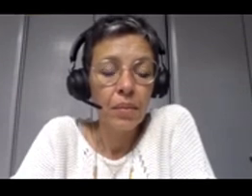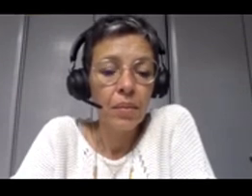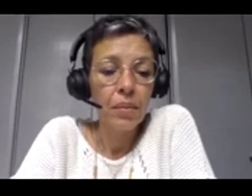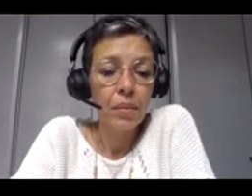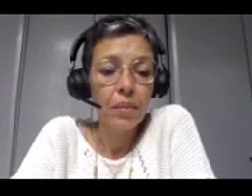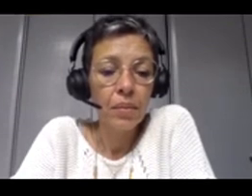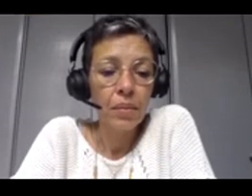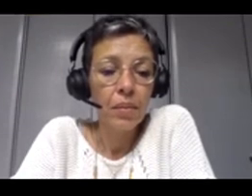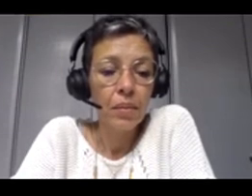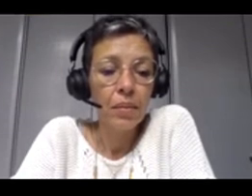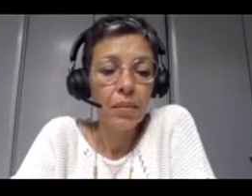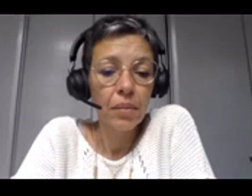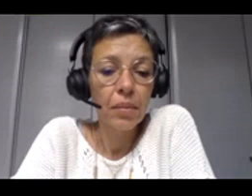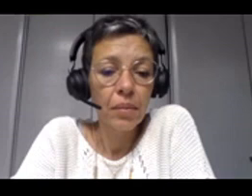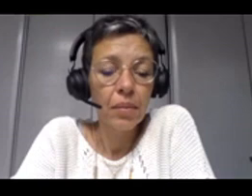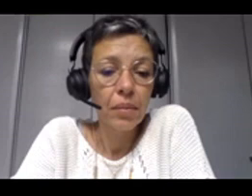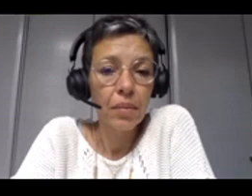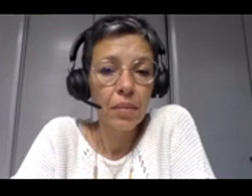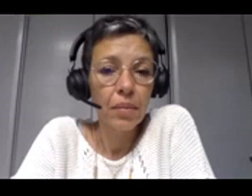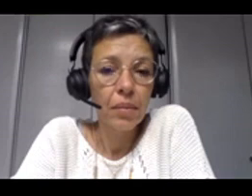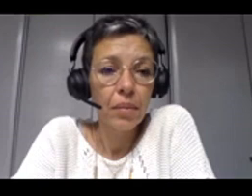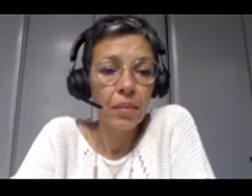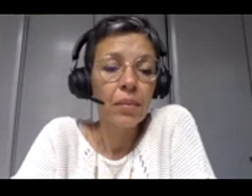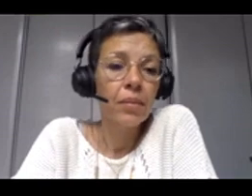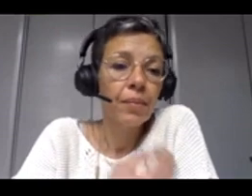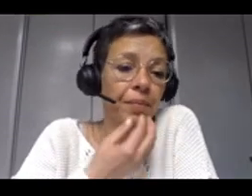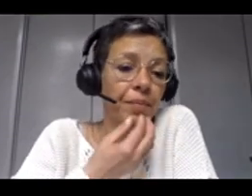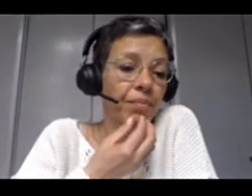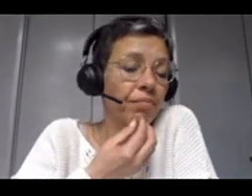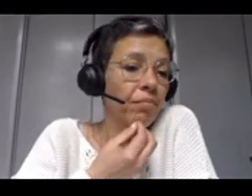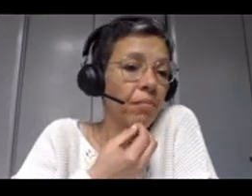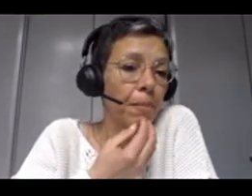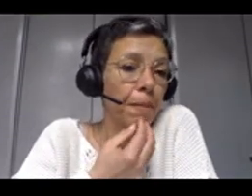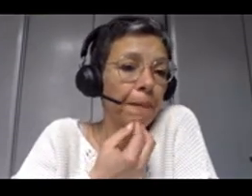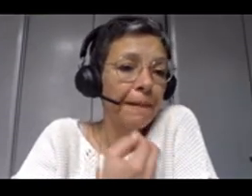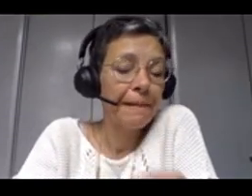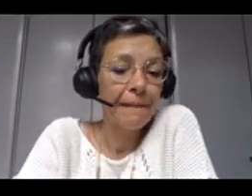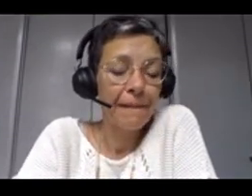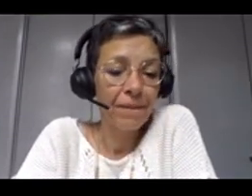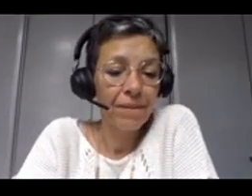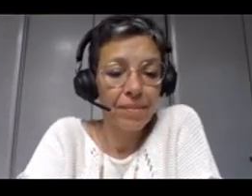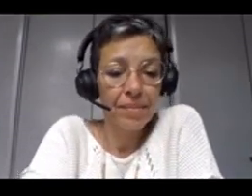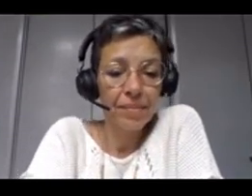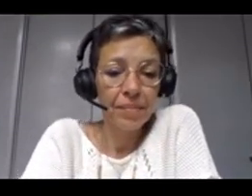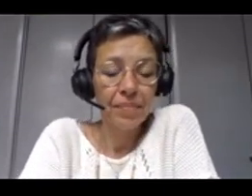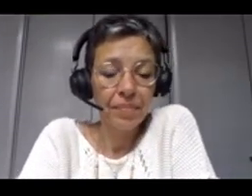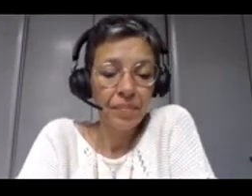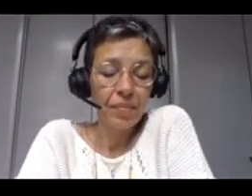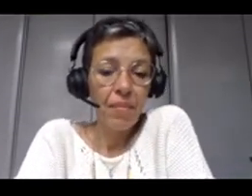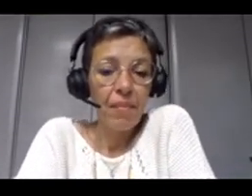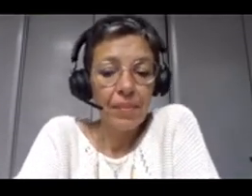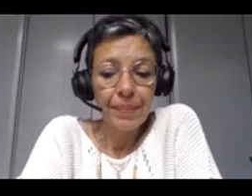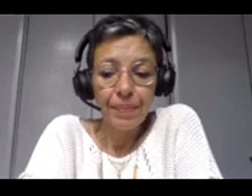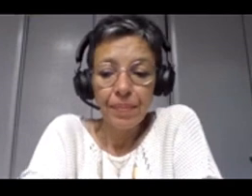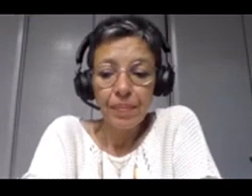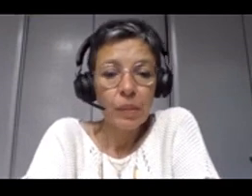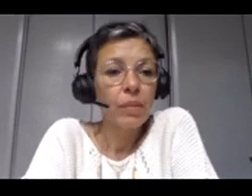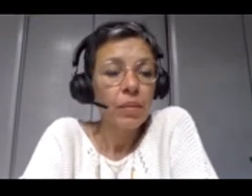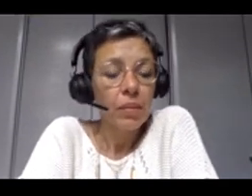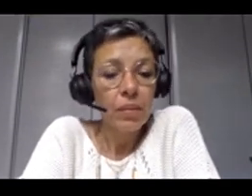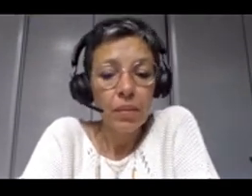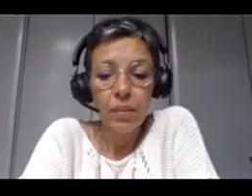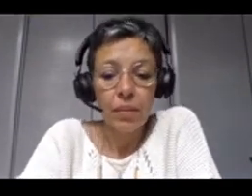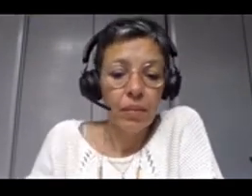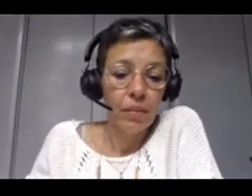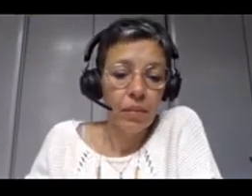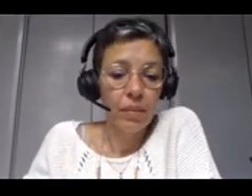en Italie, en Suisse, en Australie. Voilà, c'était ce que préfigure ce schéma parce que c'était la principale